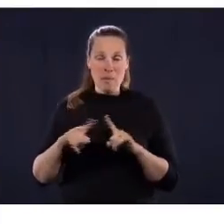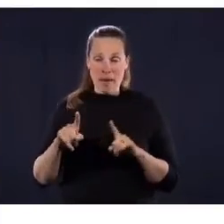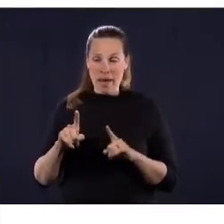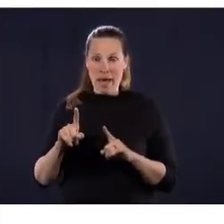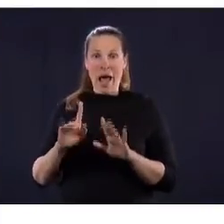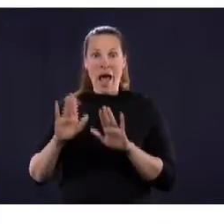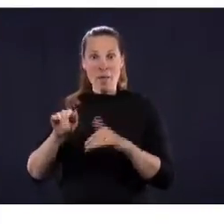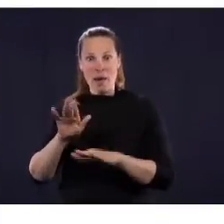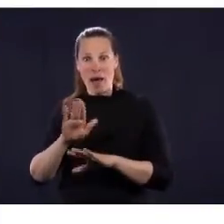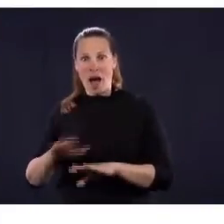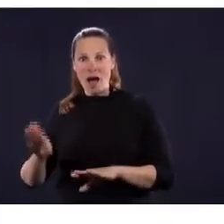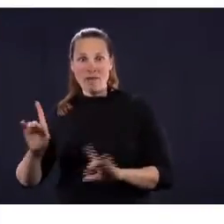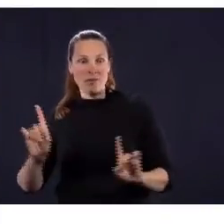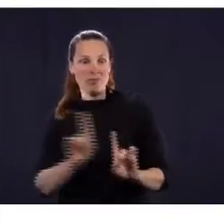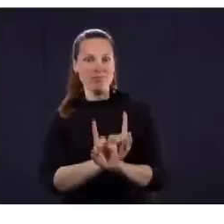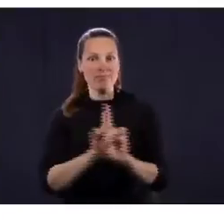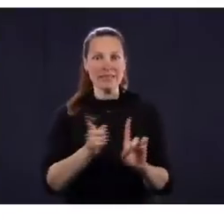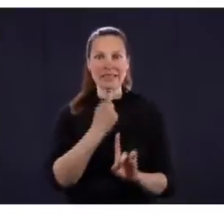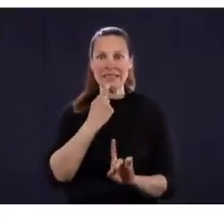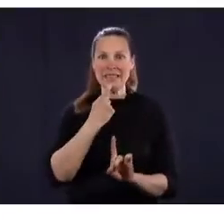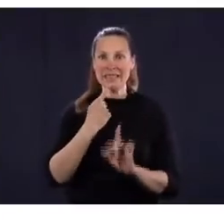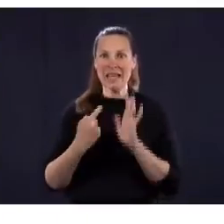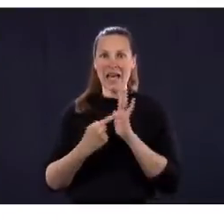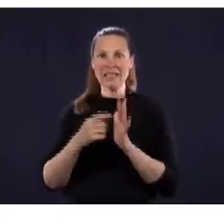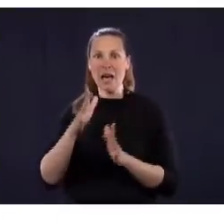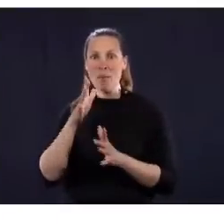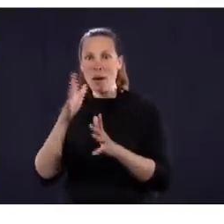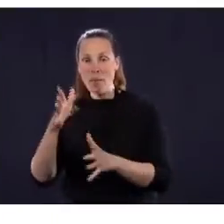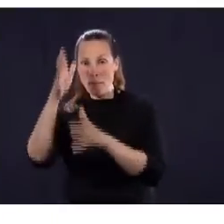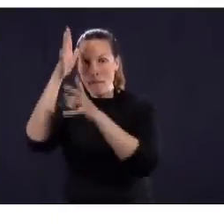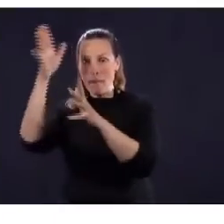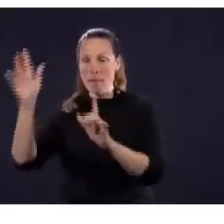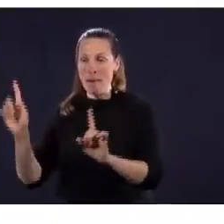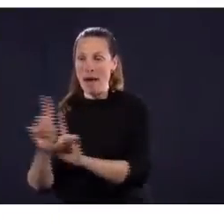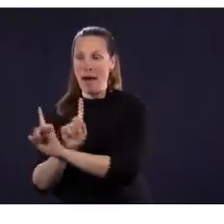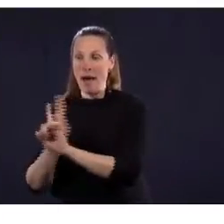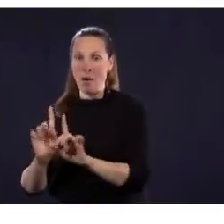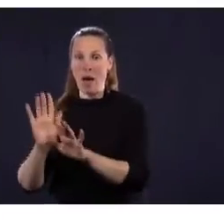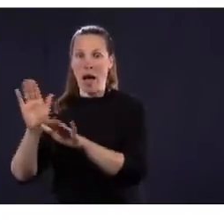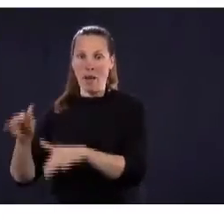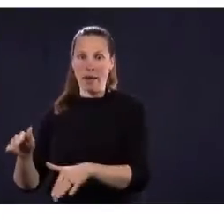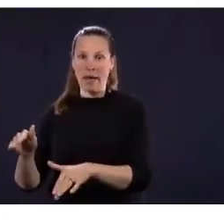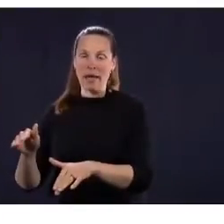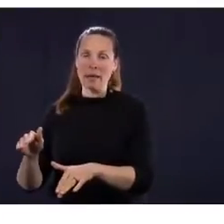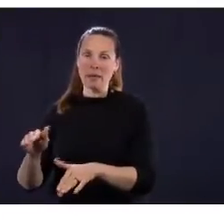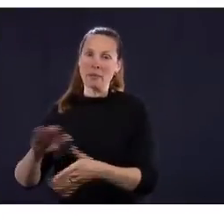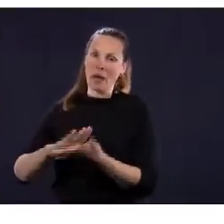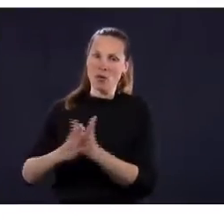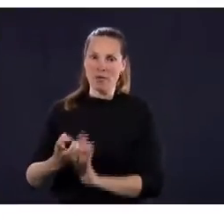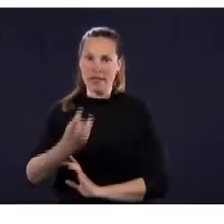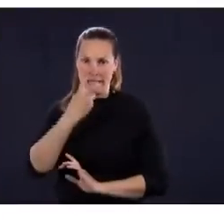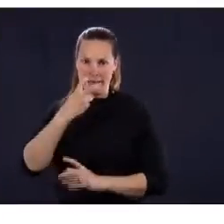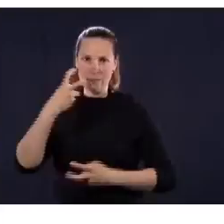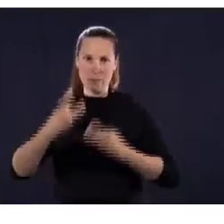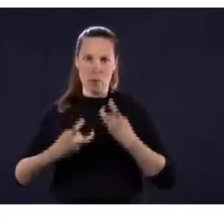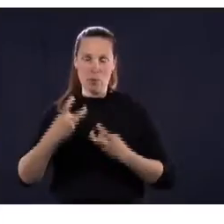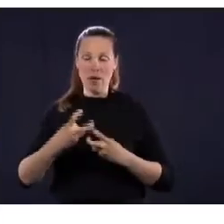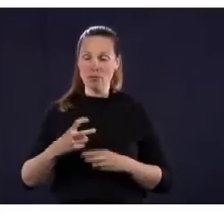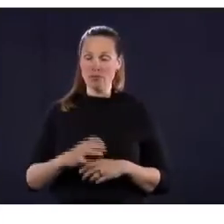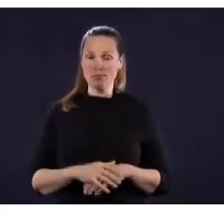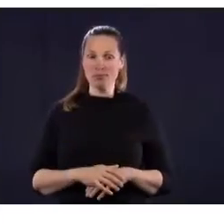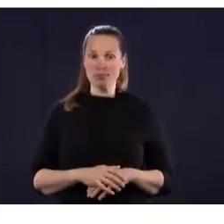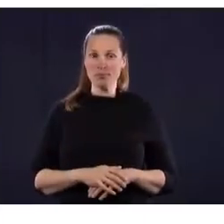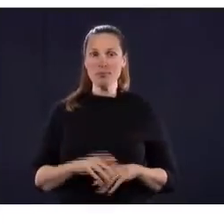Moi, je l'ai dit depuis le début, la journée où je vais dire les écoles sont ouvertes, c'est parce que je